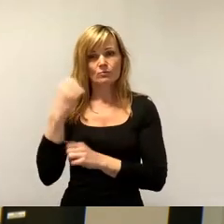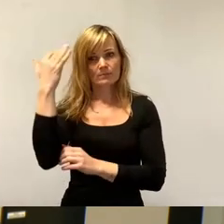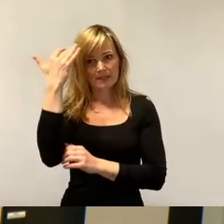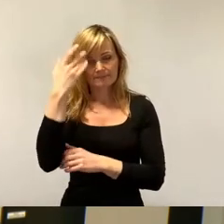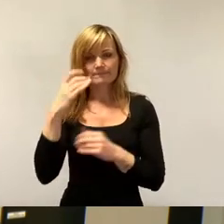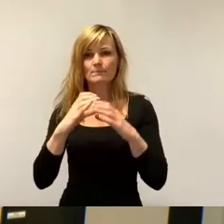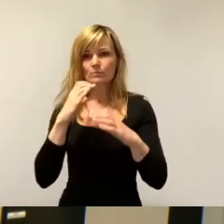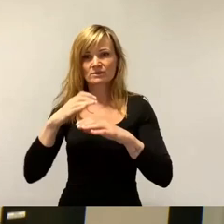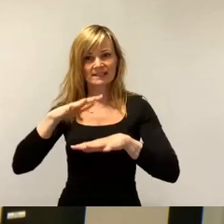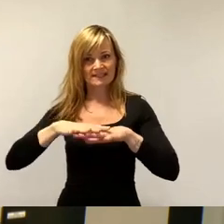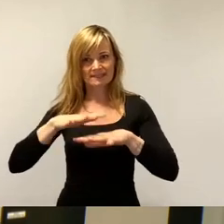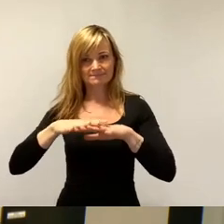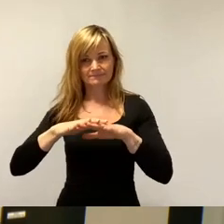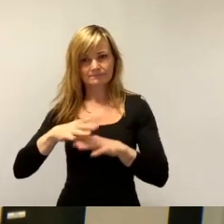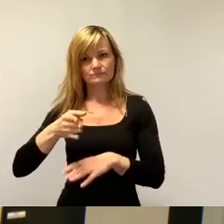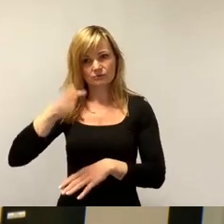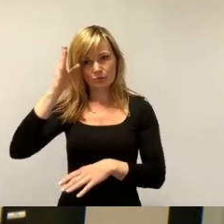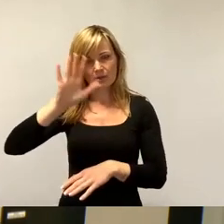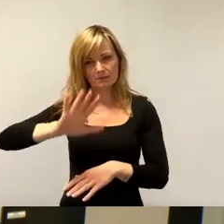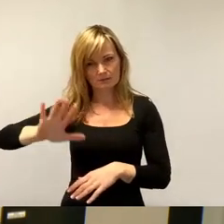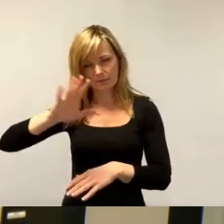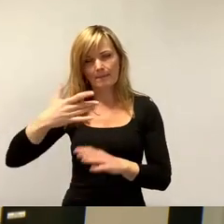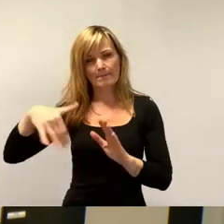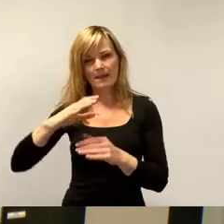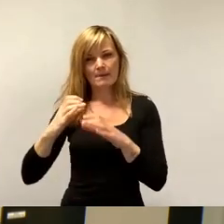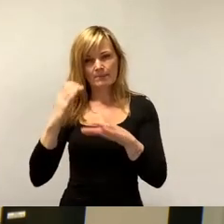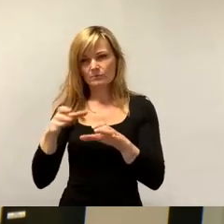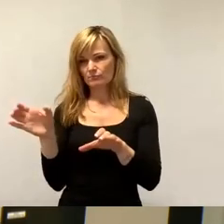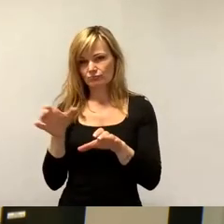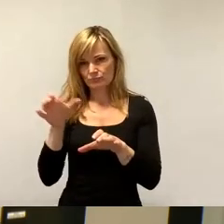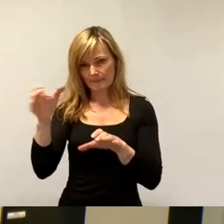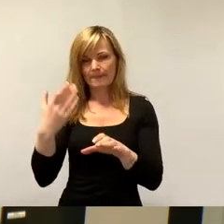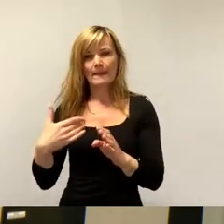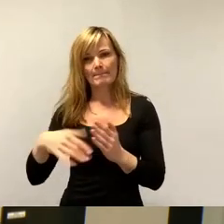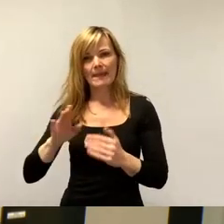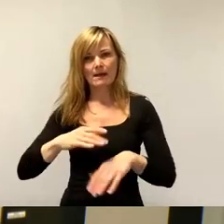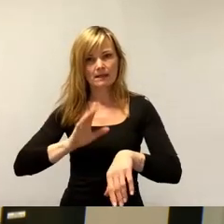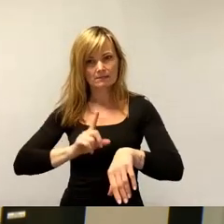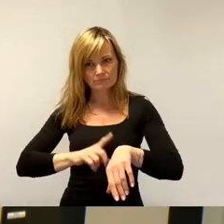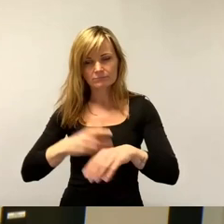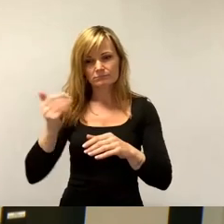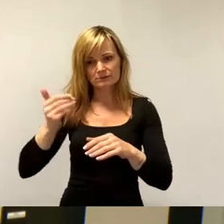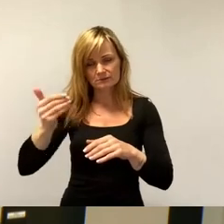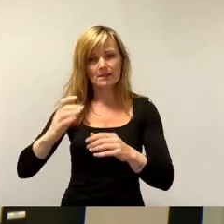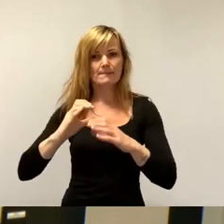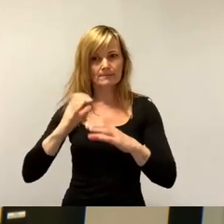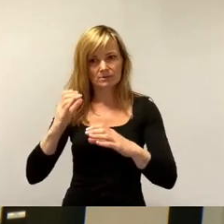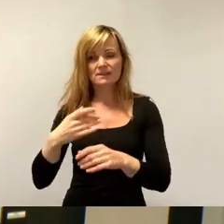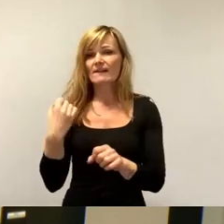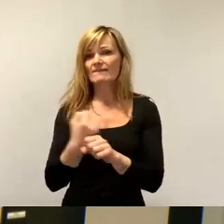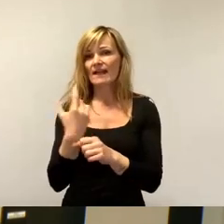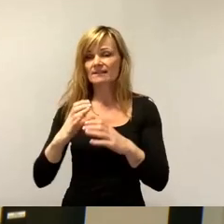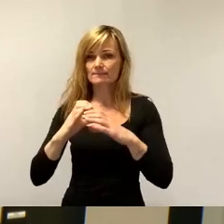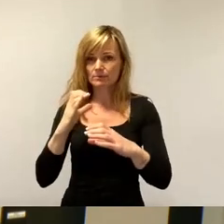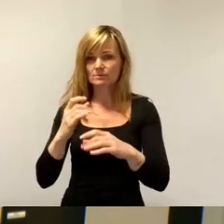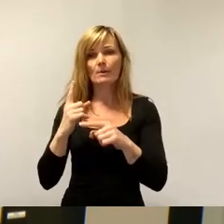Dresdner Norden haben, erweitert wird. Dort brauchen wir Taktverdichtungen, dort brauchen wir Werksbusse und Plusbusse. Der Bahnhof Klotsche, er